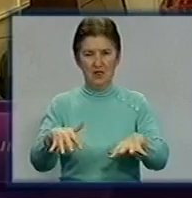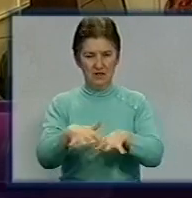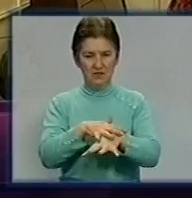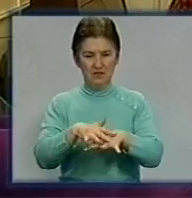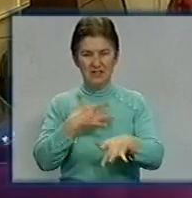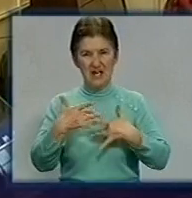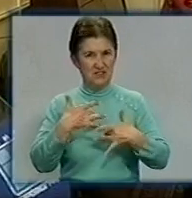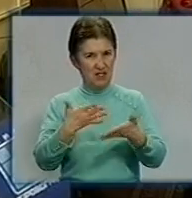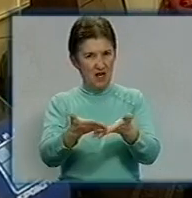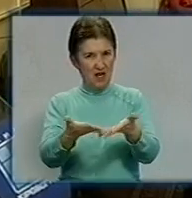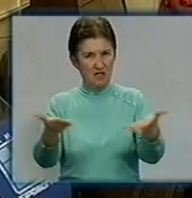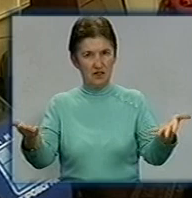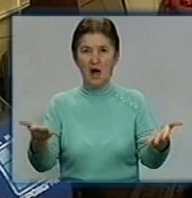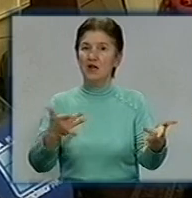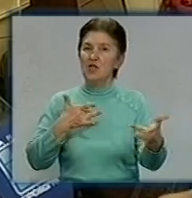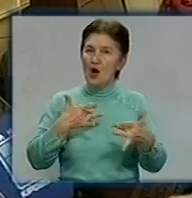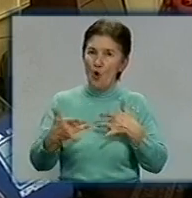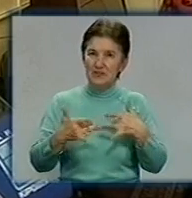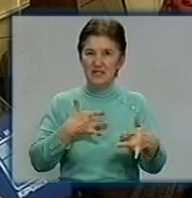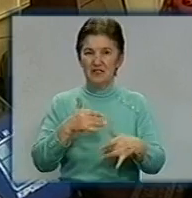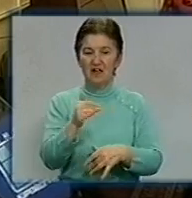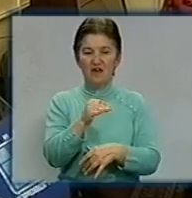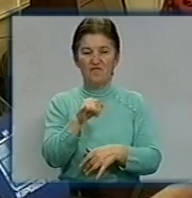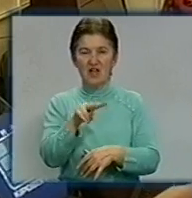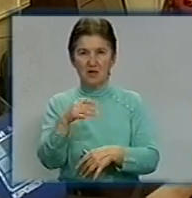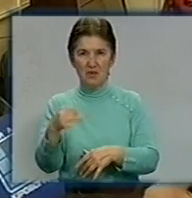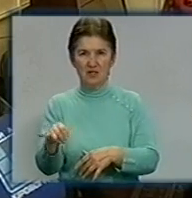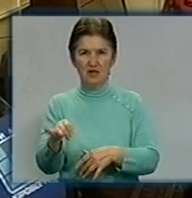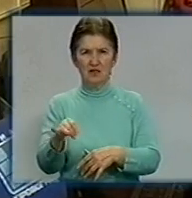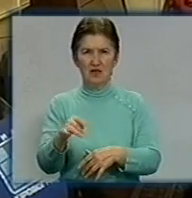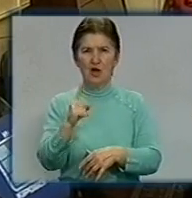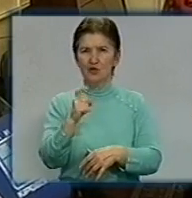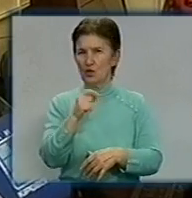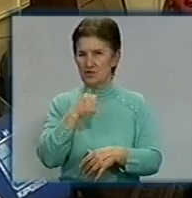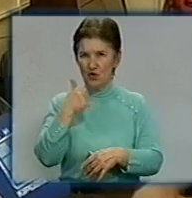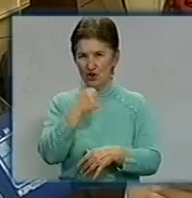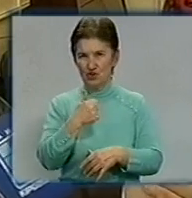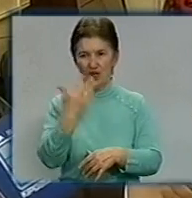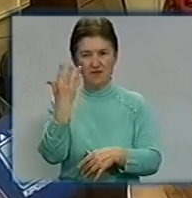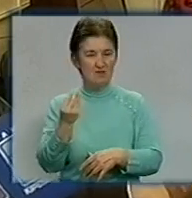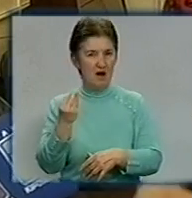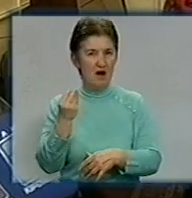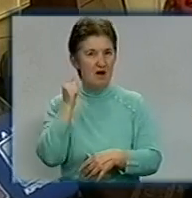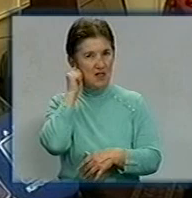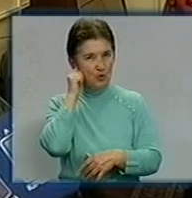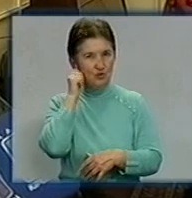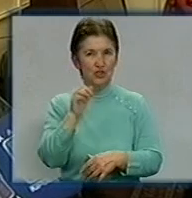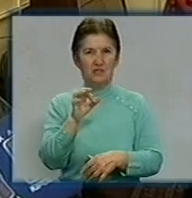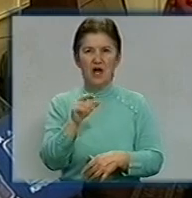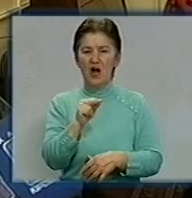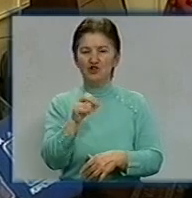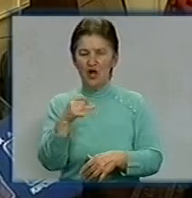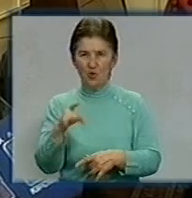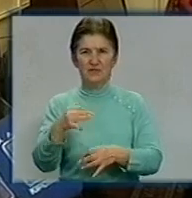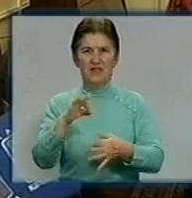сценах, на концертах в рамках філармонійних програм до старіччя з дня народження Чайковського, наприклад, на олімпіадах, які